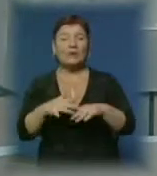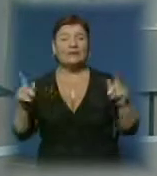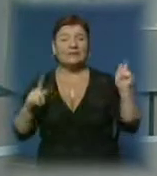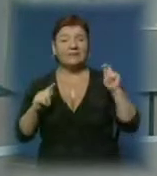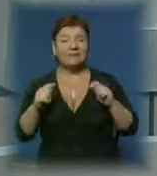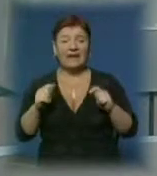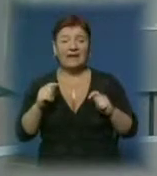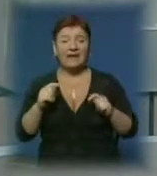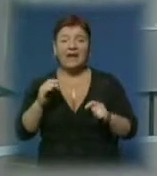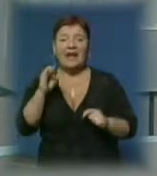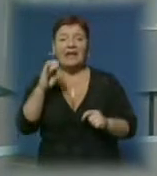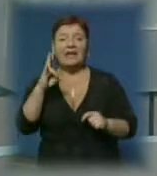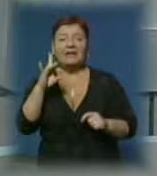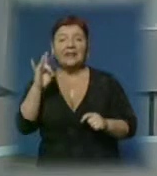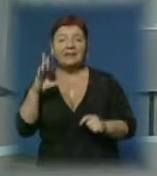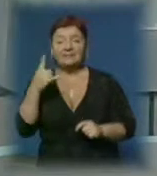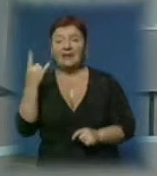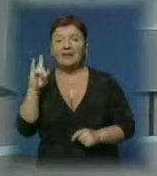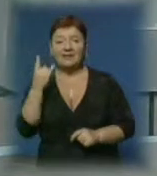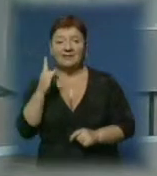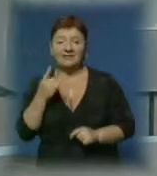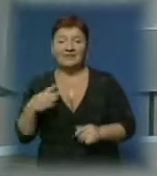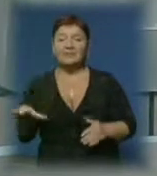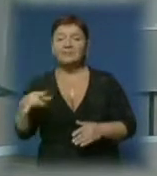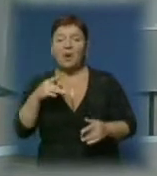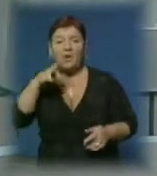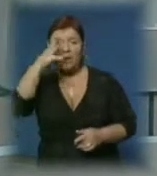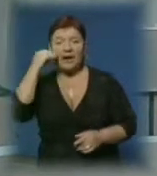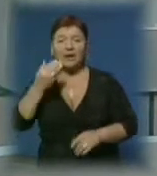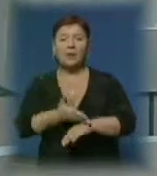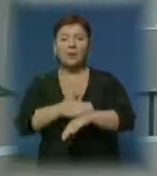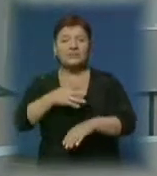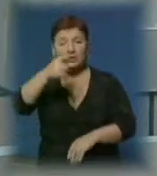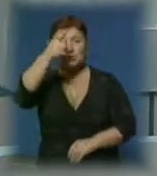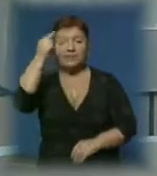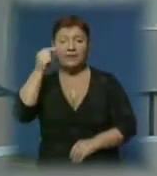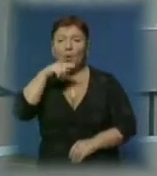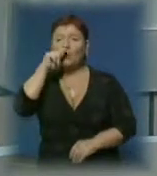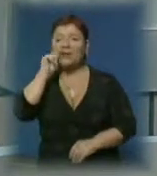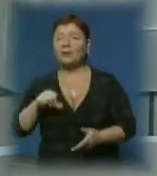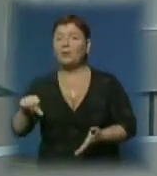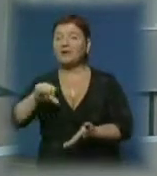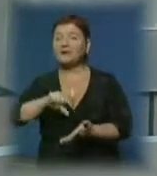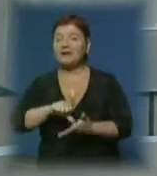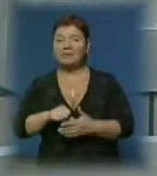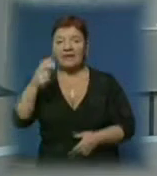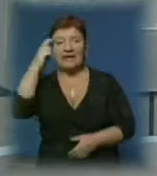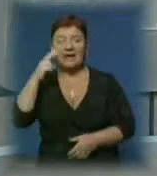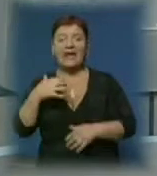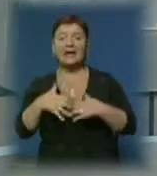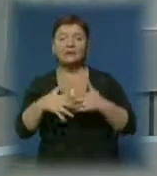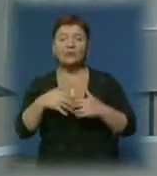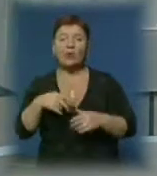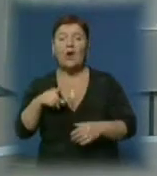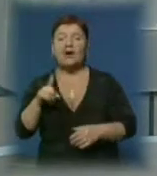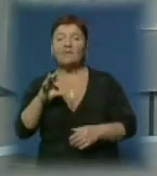«Інтерлялька». Цьогоріч у святі візьмуть участь лялькові театри з Болгарії, Польщі та Словаччини. Україну ж представлять колективи з Києва, Херсона, Кривого